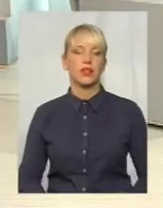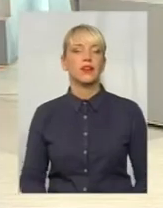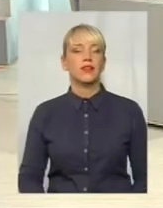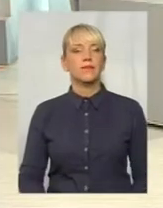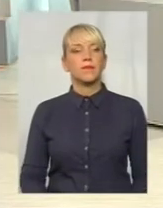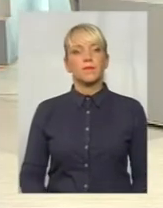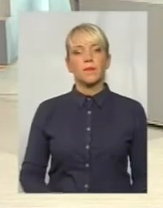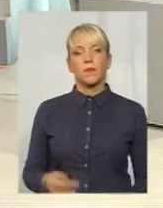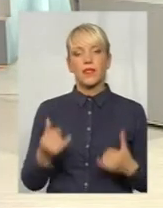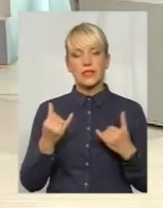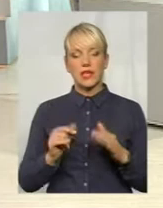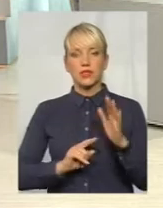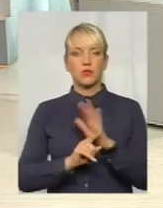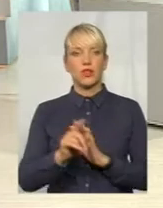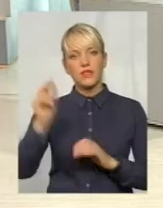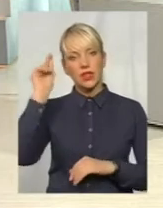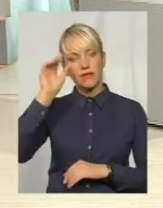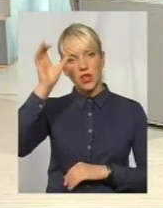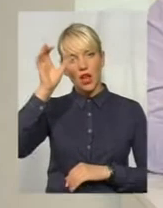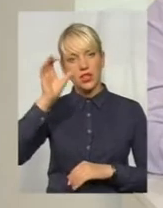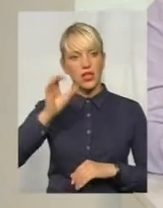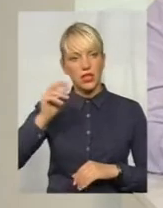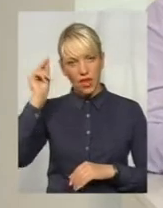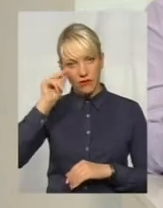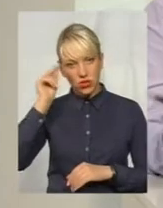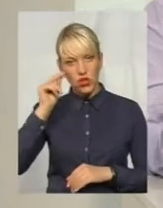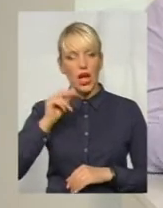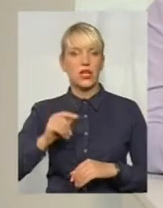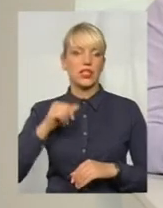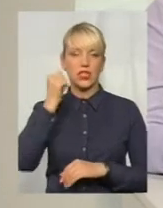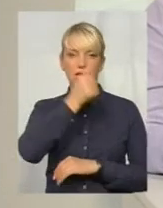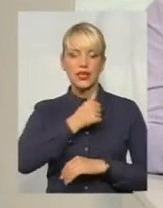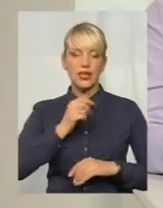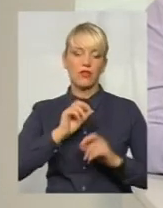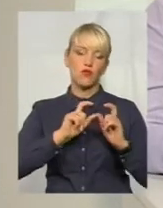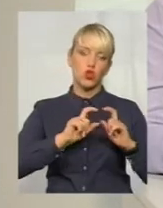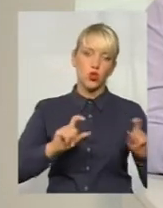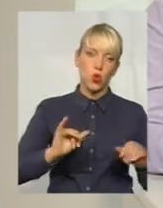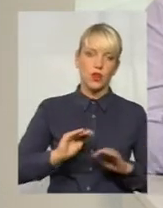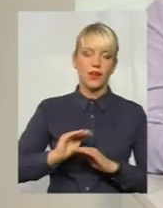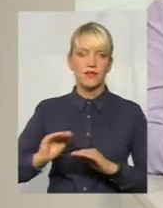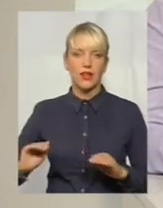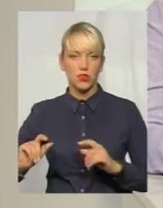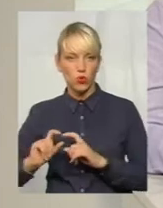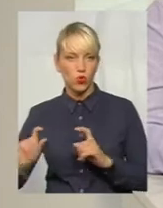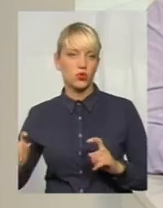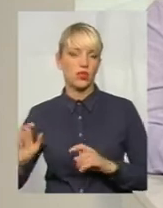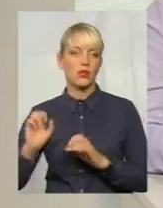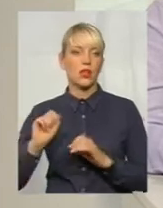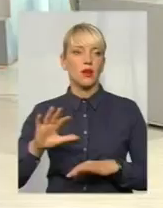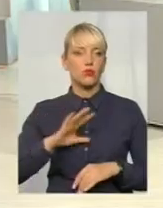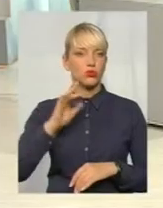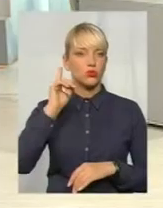зараз якраз розпочався навчальний рік. У школах, у дитячих садочках діти пішли, навчальні заклади, і наразі доводиться чути, що